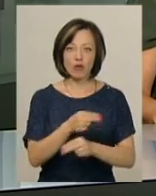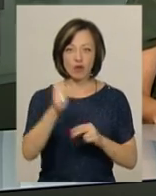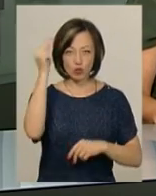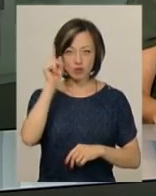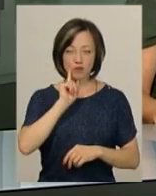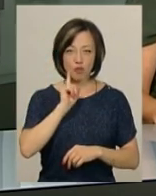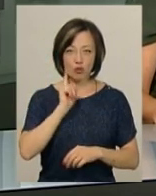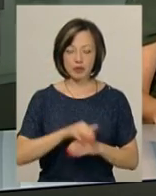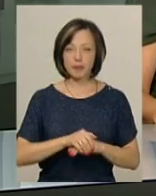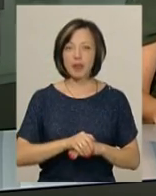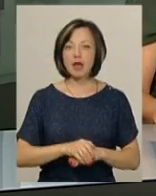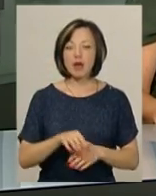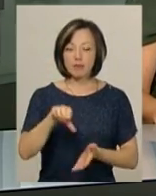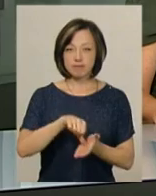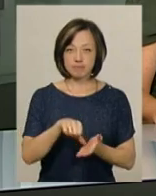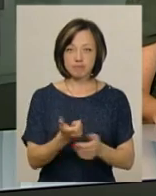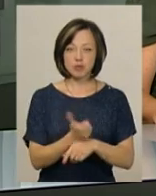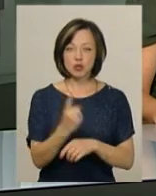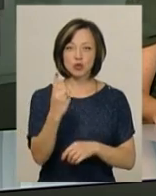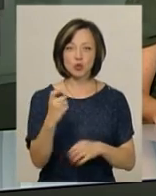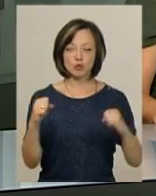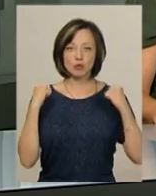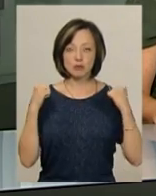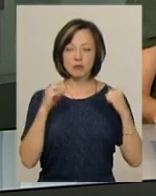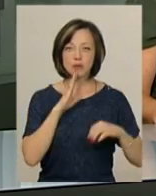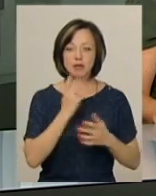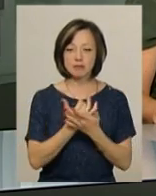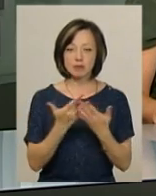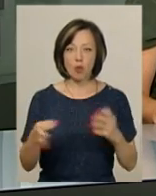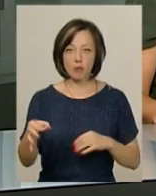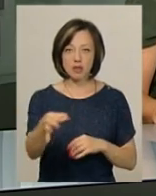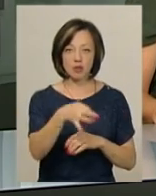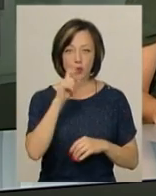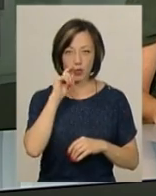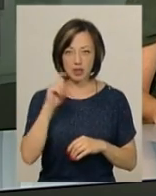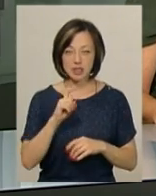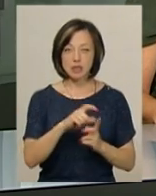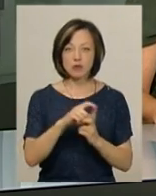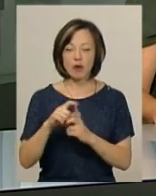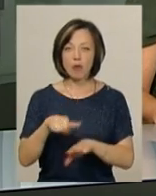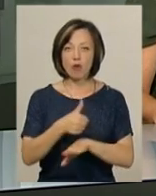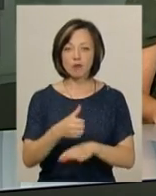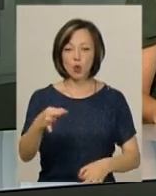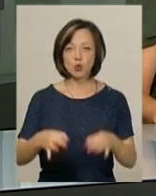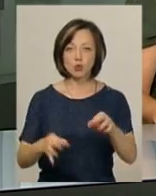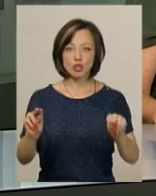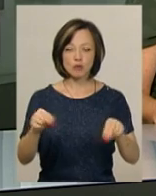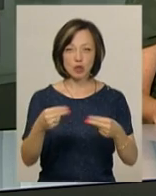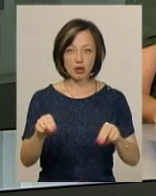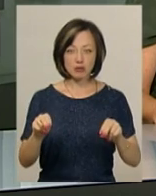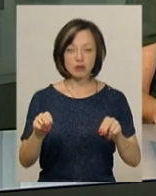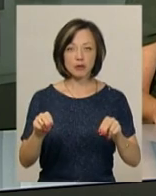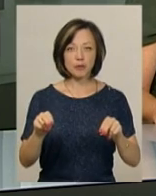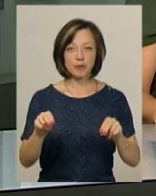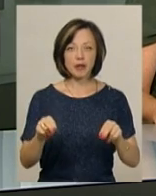учнівської молоді. У ньому беруть участь більше ста спортсменок з різних областей України. За словами головного судді Чемпіонату Романа